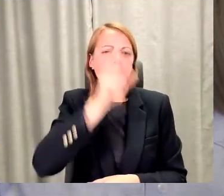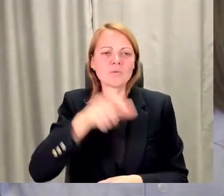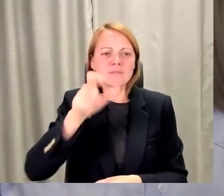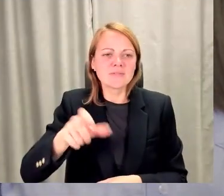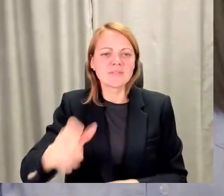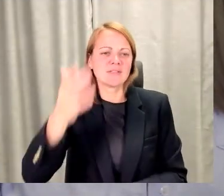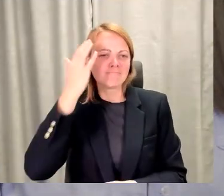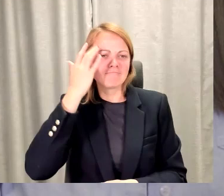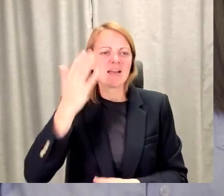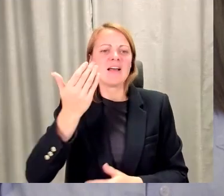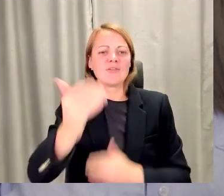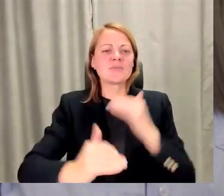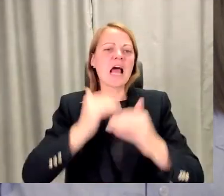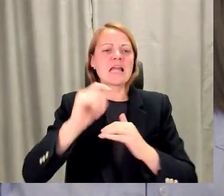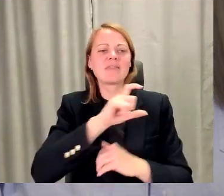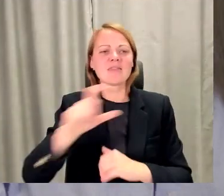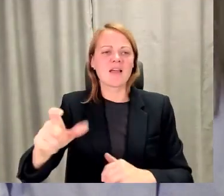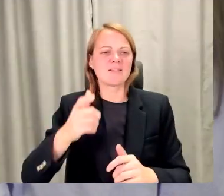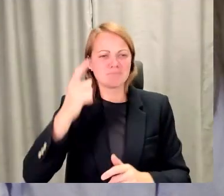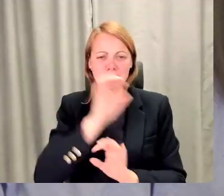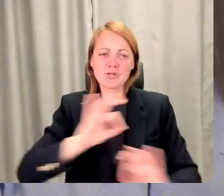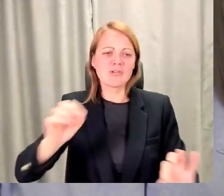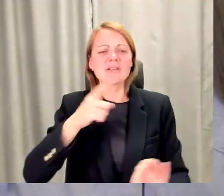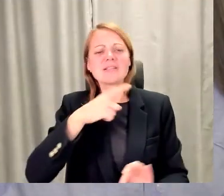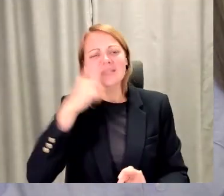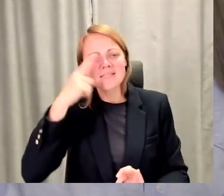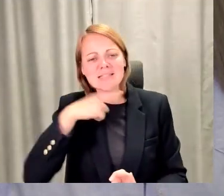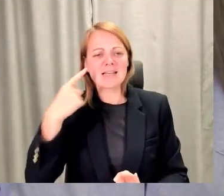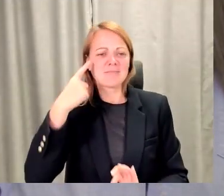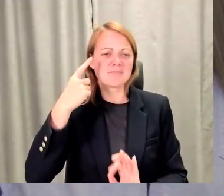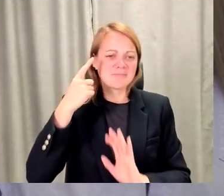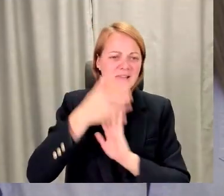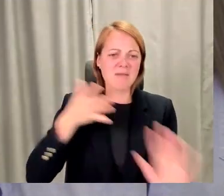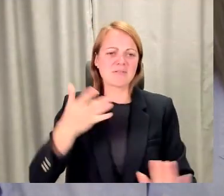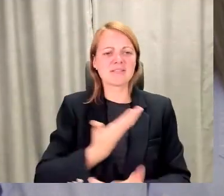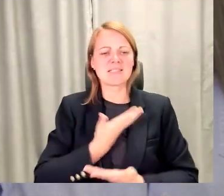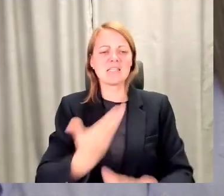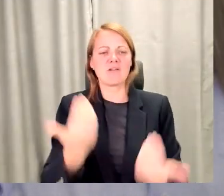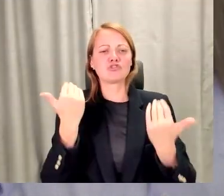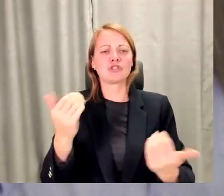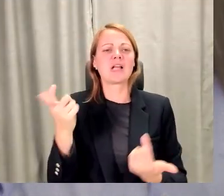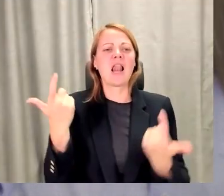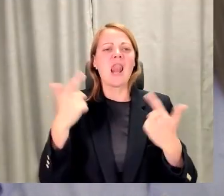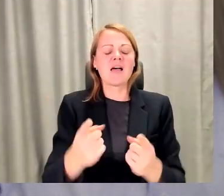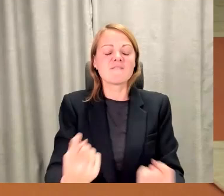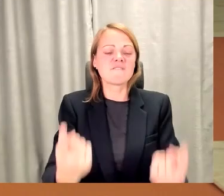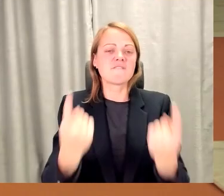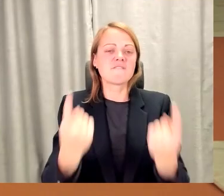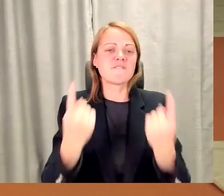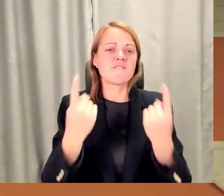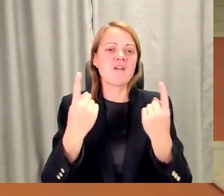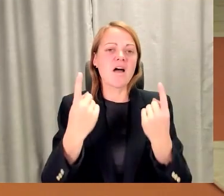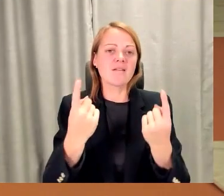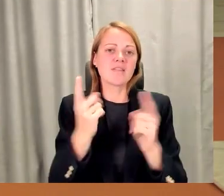brīnišķīgi. Saprotiet, ko jūs gribat dzīvēt darīt, iespējams, šis ir tas laiks un tas ir fantastisks laiks un iedrošiniet savus